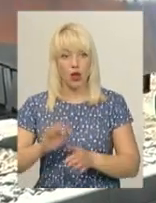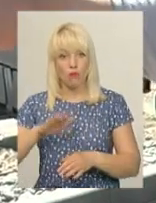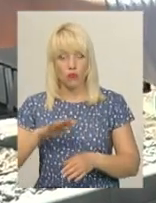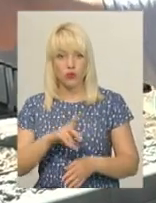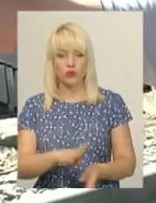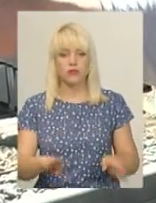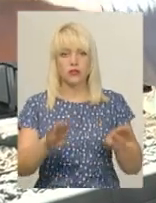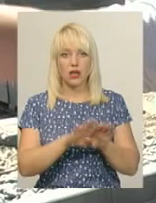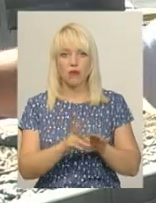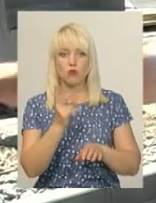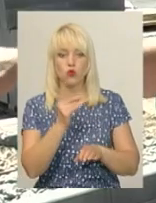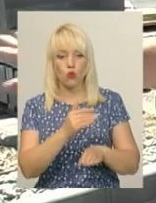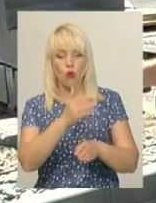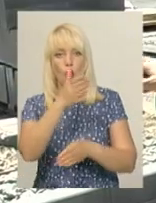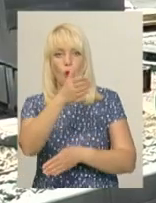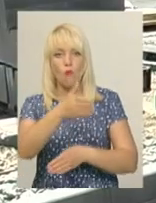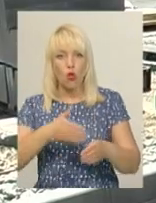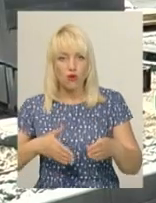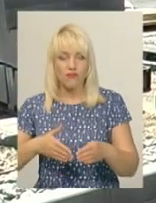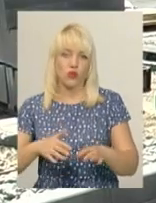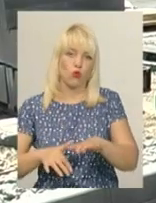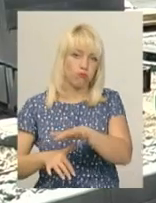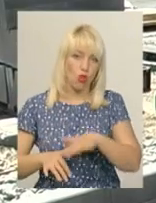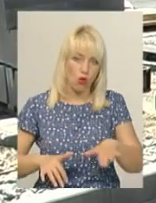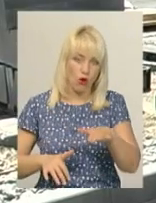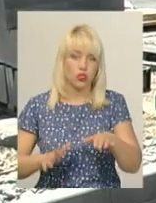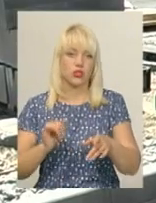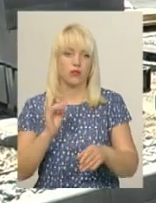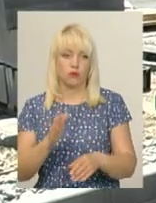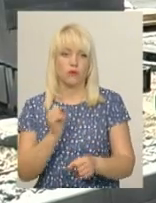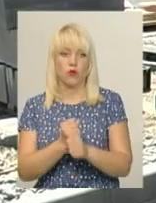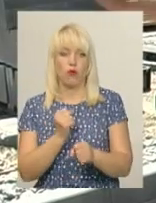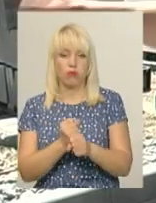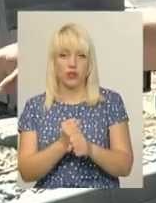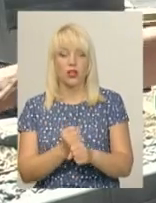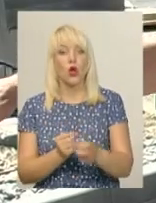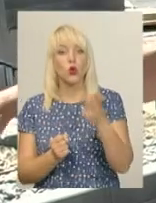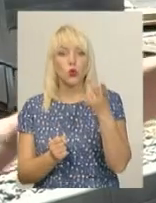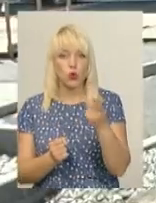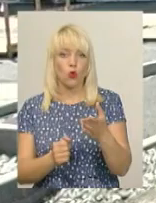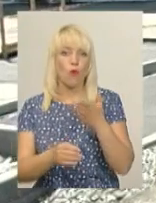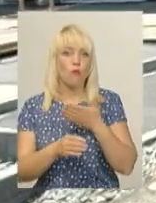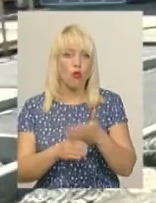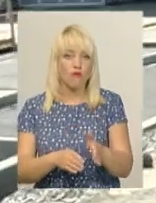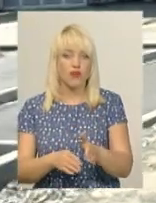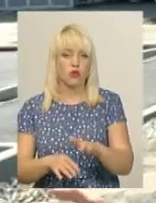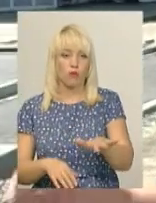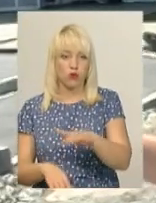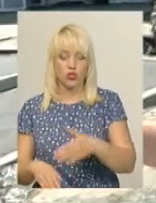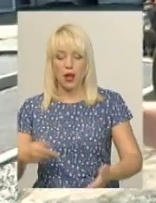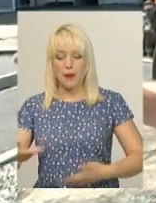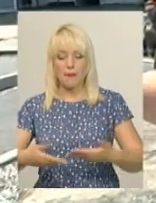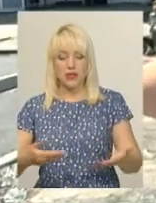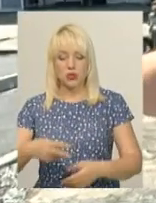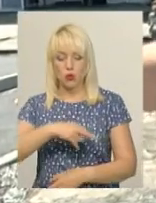другу половину площі і будемо робити другу половину площі. Пішохідний перехід